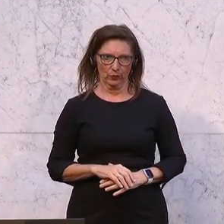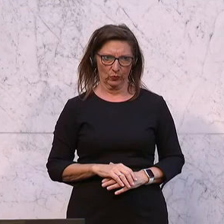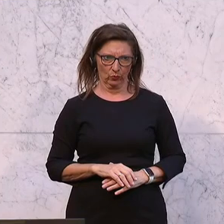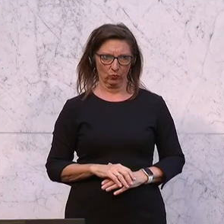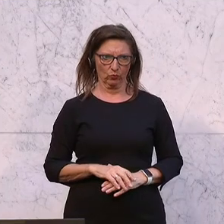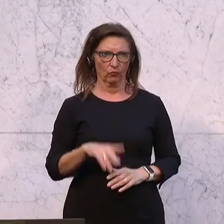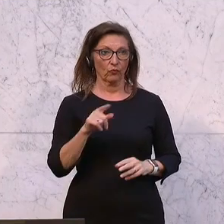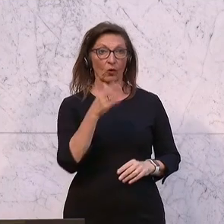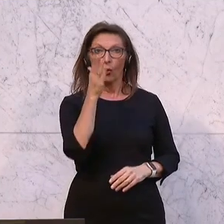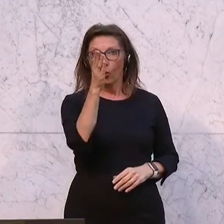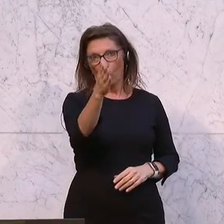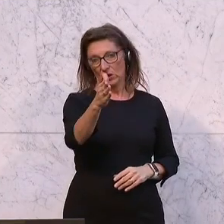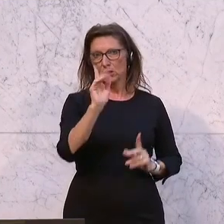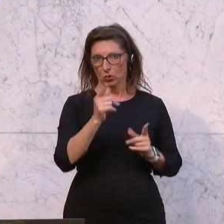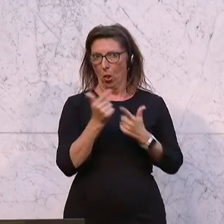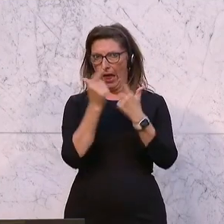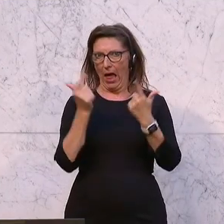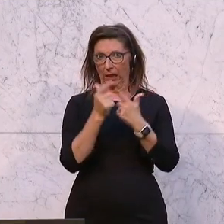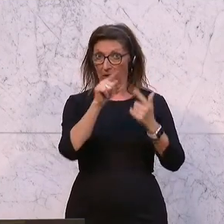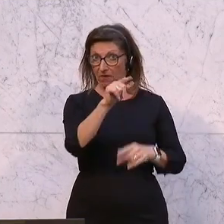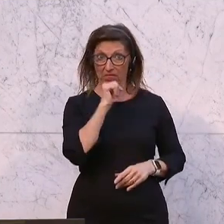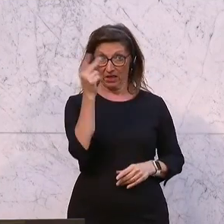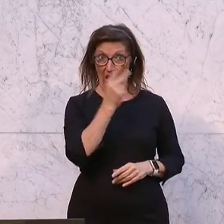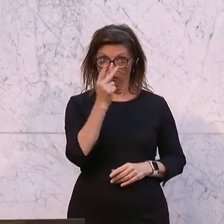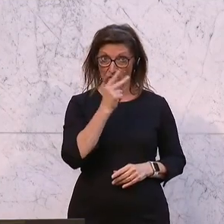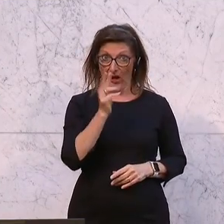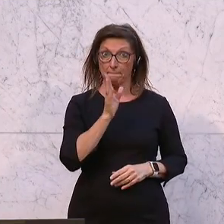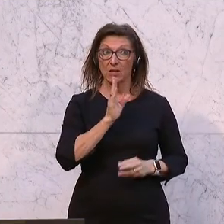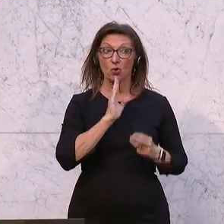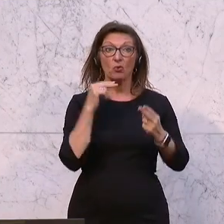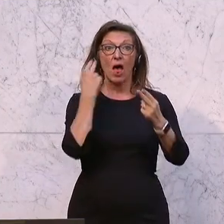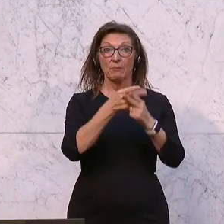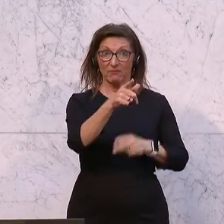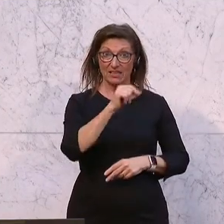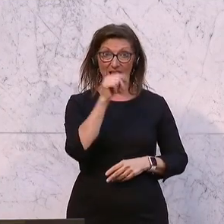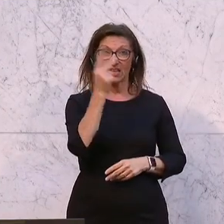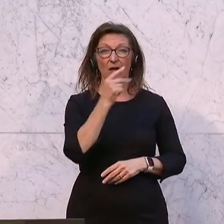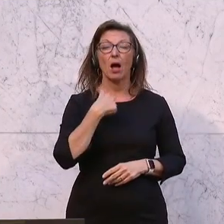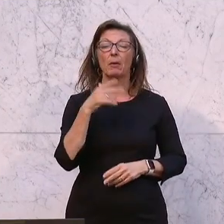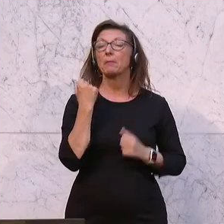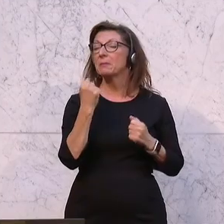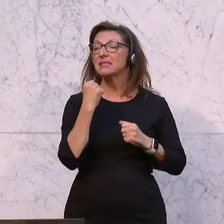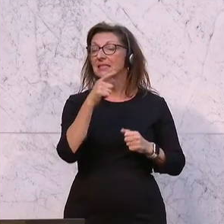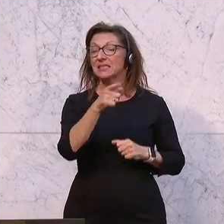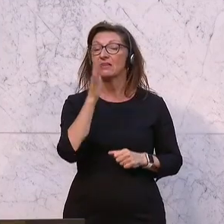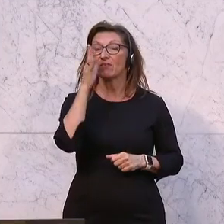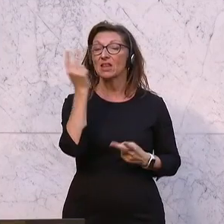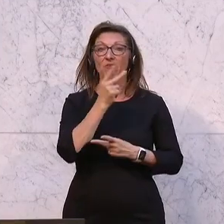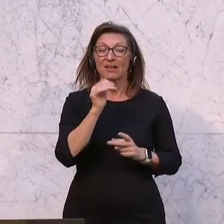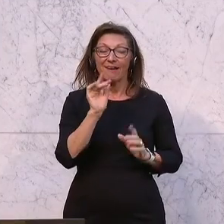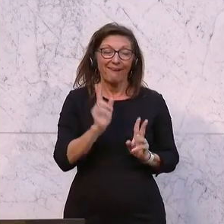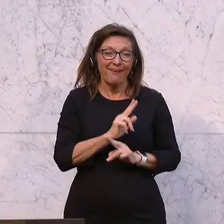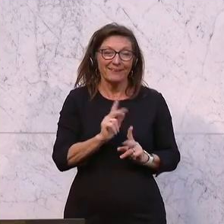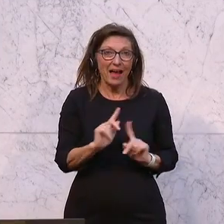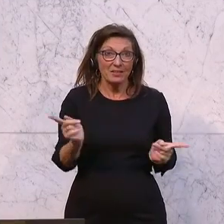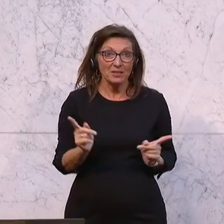Und eigentlich werden Sie das zu erklären haben, wenn Sie da nicht zustimmen bei dieser Pensionsanpassung. Und ich wette, Sie stimmen zu, weil Sie gar nicht anders können.